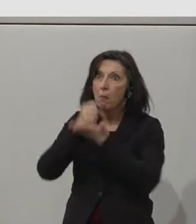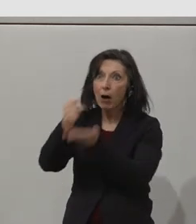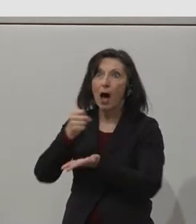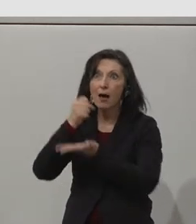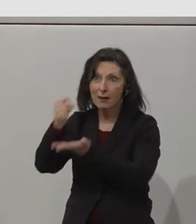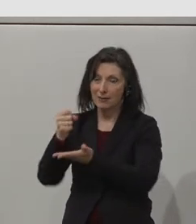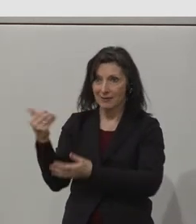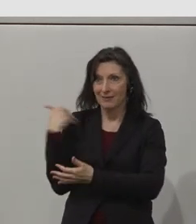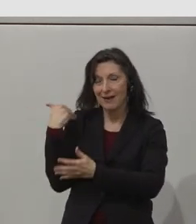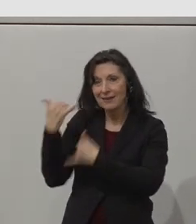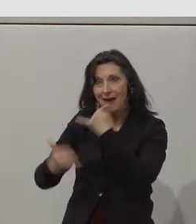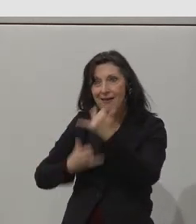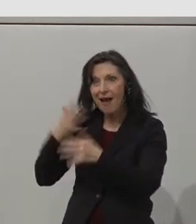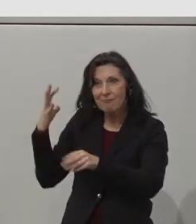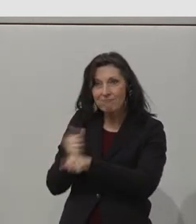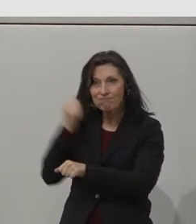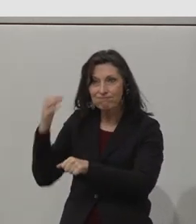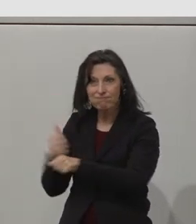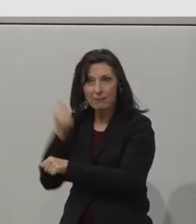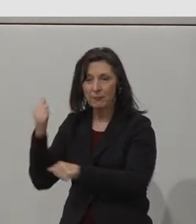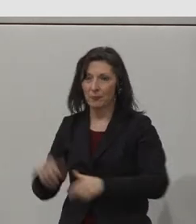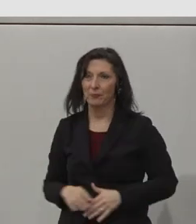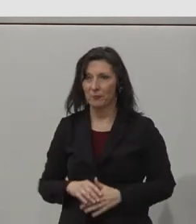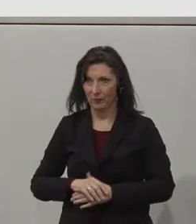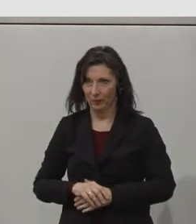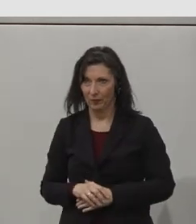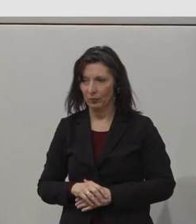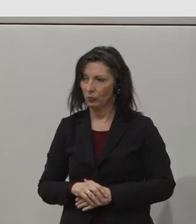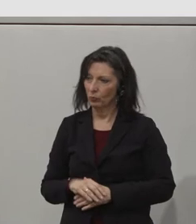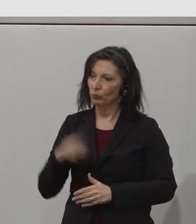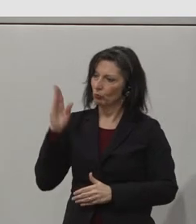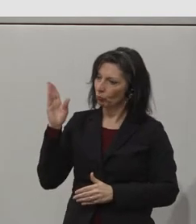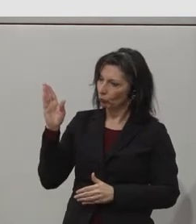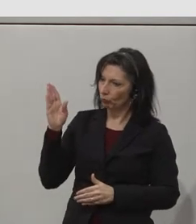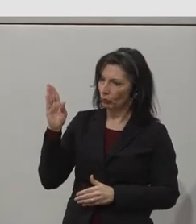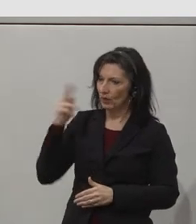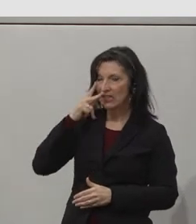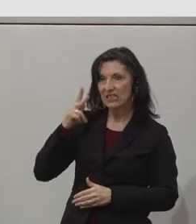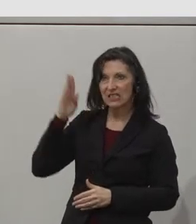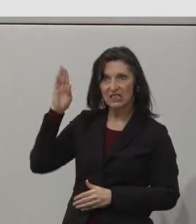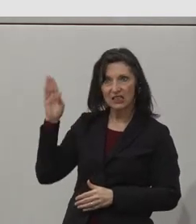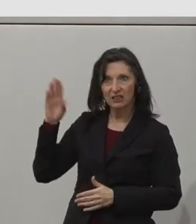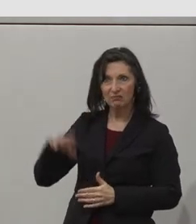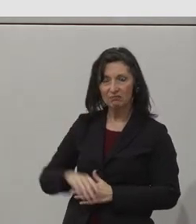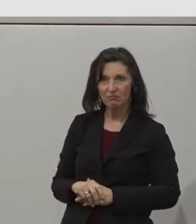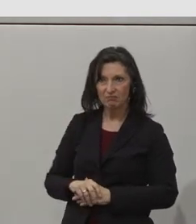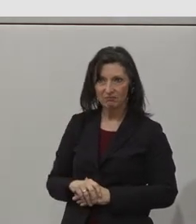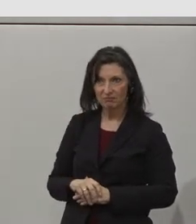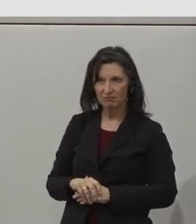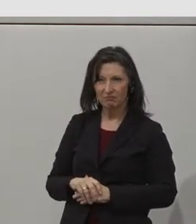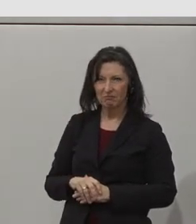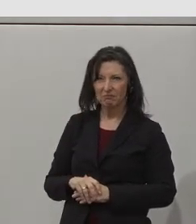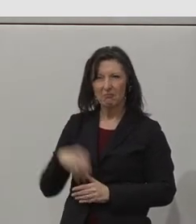We've been awarded the Social Innovation Fund Ireland Grant in 2017. We were awarded the Ireland